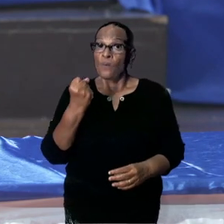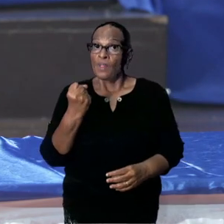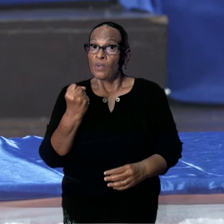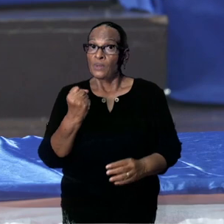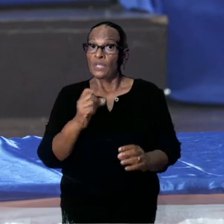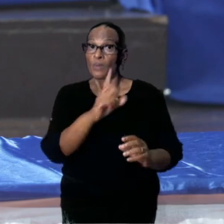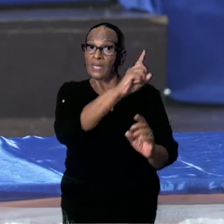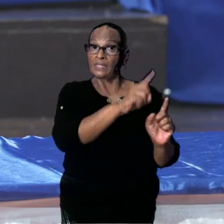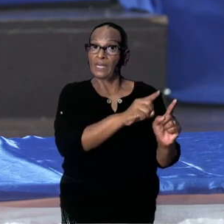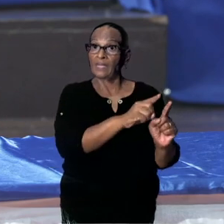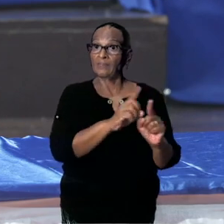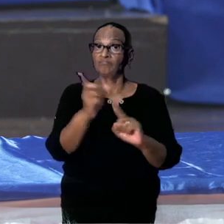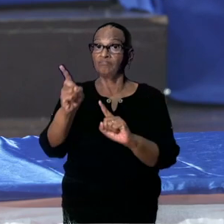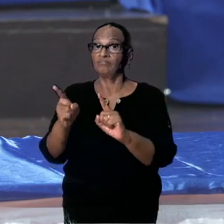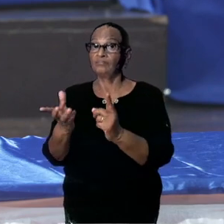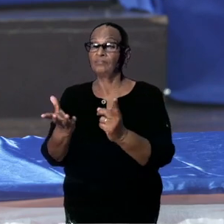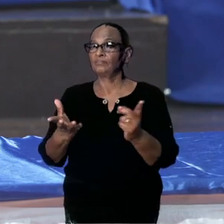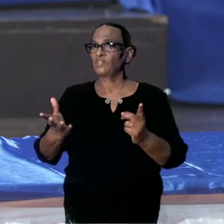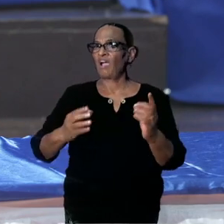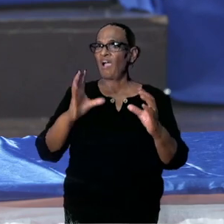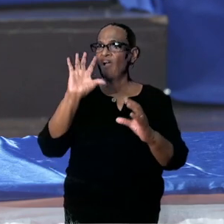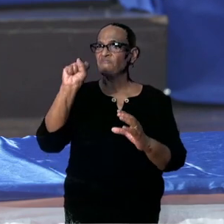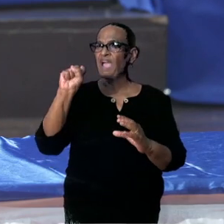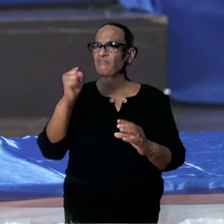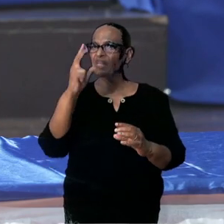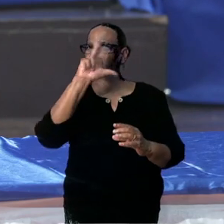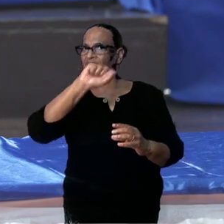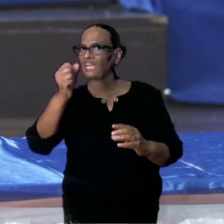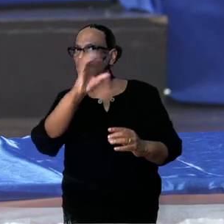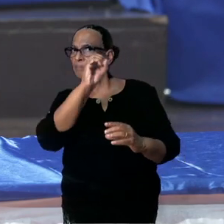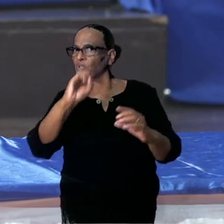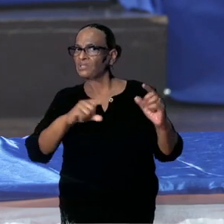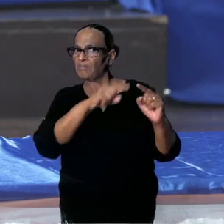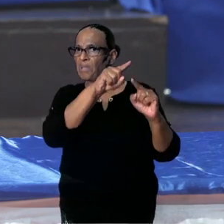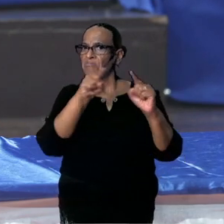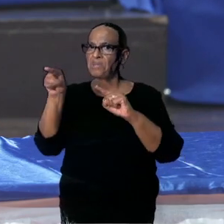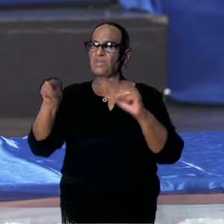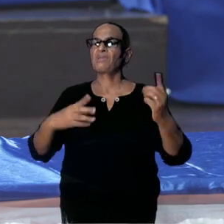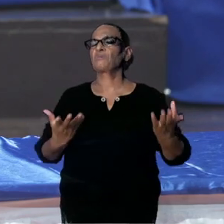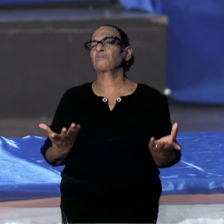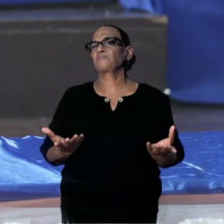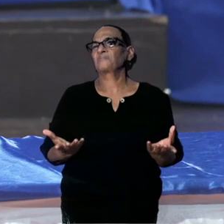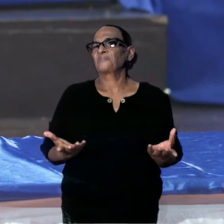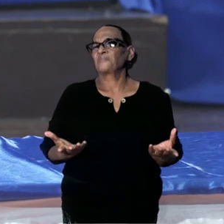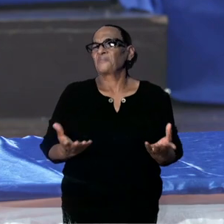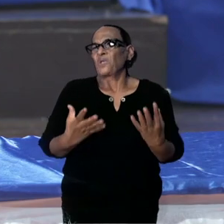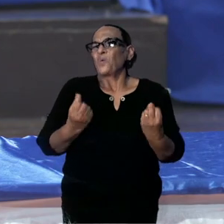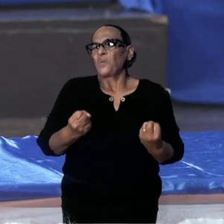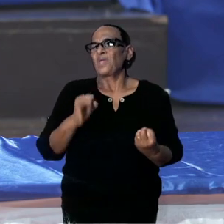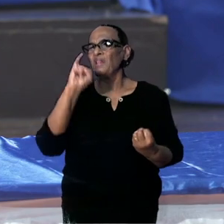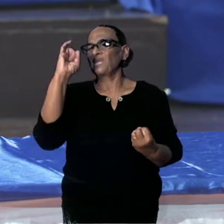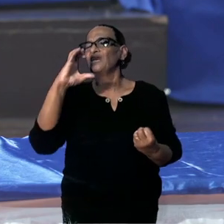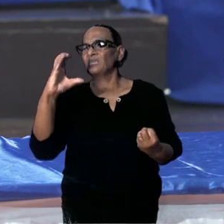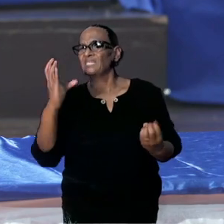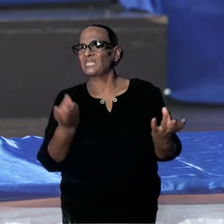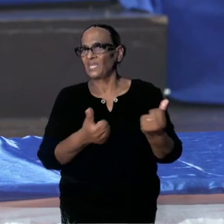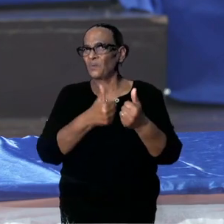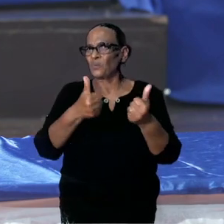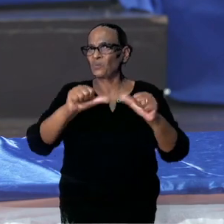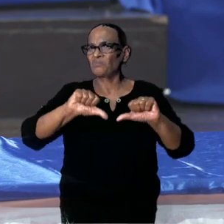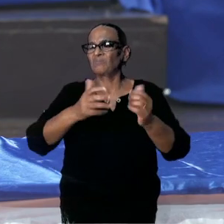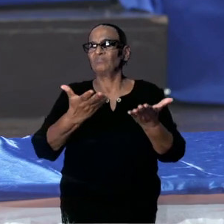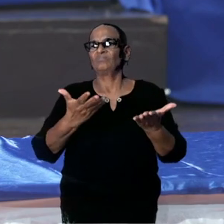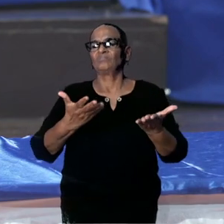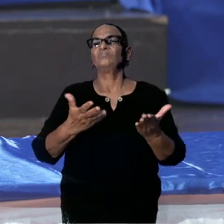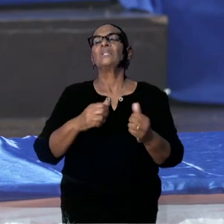dreiging, wanneer zitten we op een 50, 60 en 80 procent capaciteitsbezetting, hoe zitten we met onze IC en dan kunnen wij